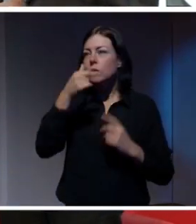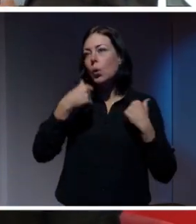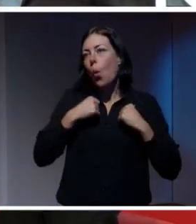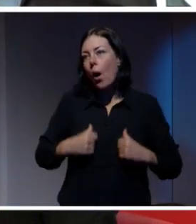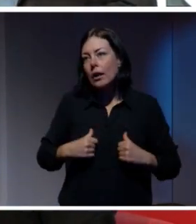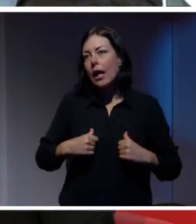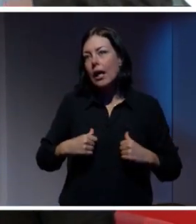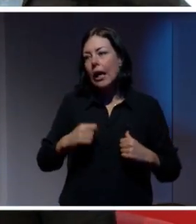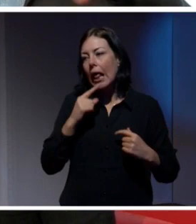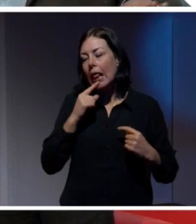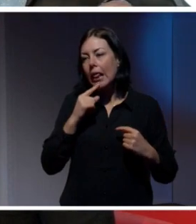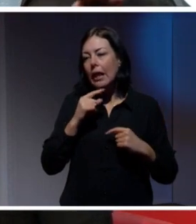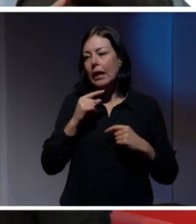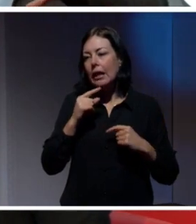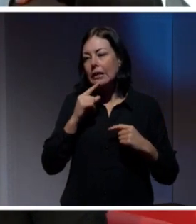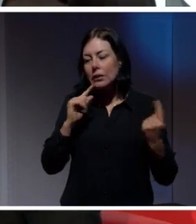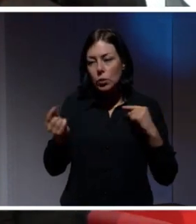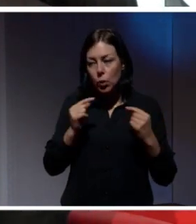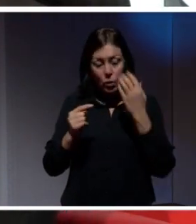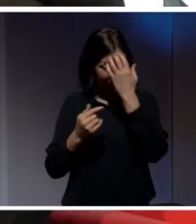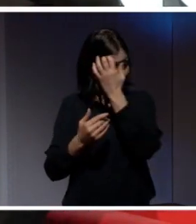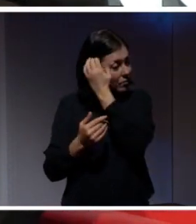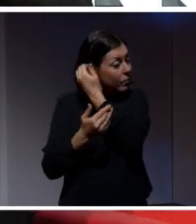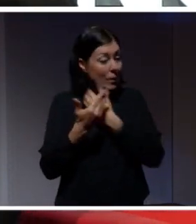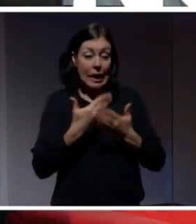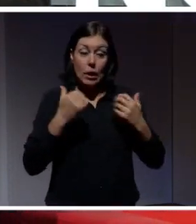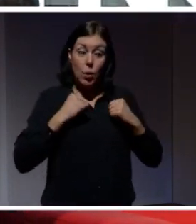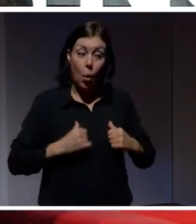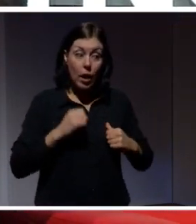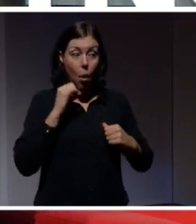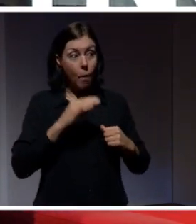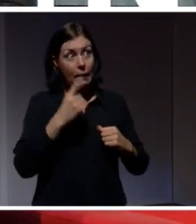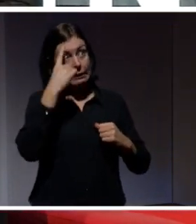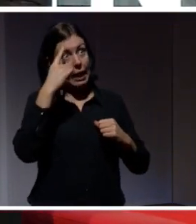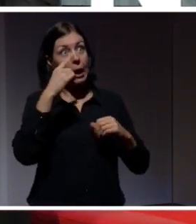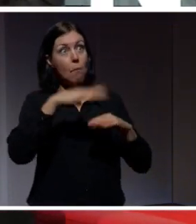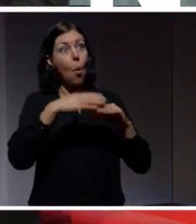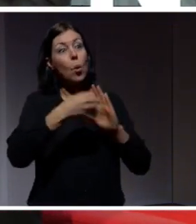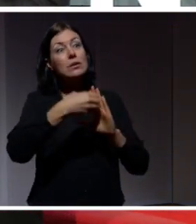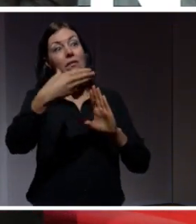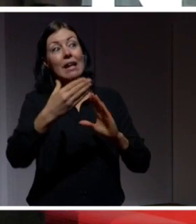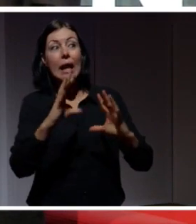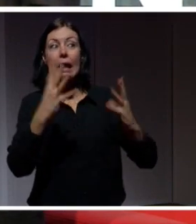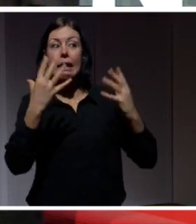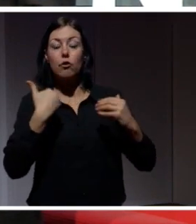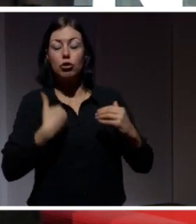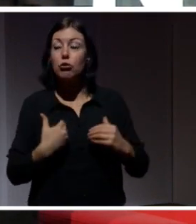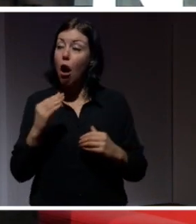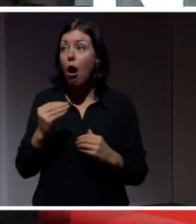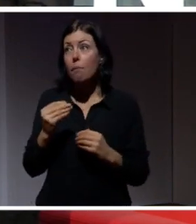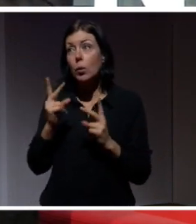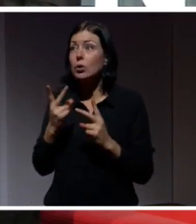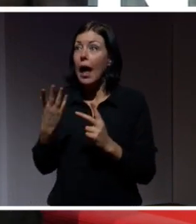polariserad. Den är ju tråkig när man tänker på konsekvenserna, så det är liv och död på något sätt. Det är liv och död, men också en väldigt stor del av vår vardag.